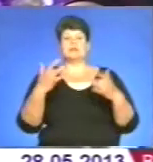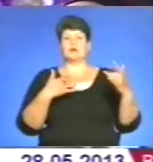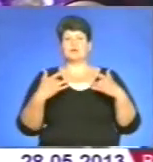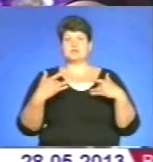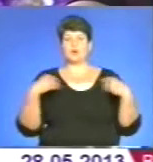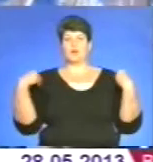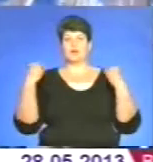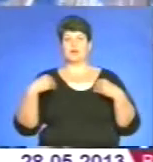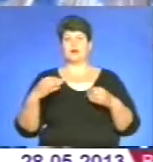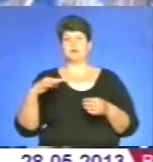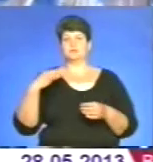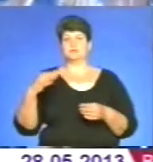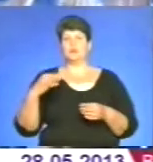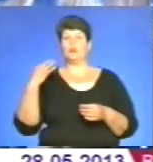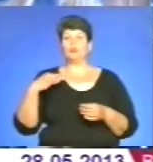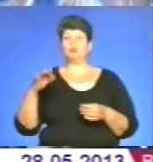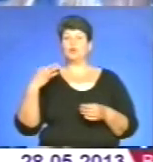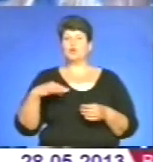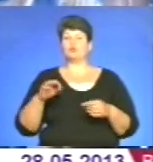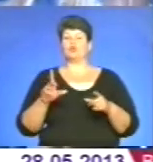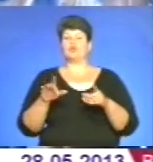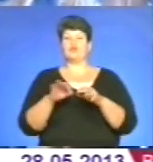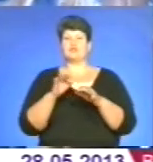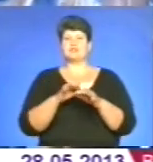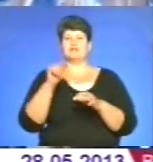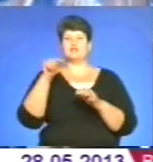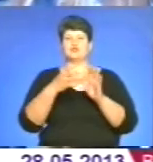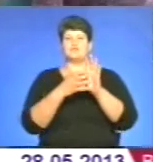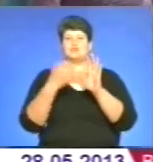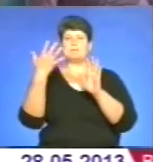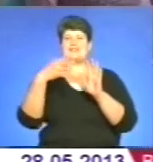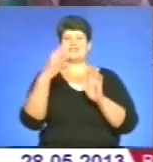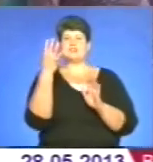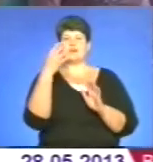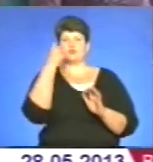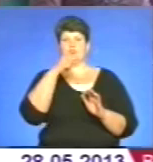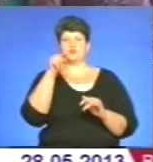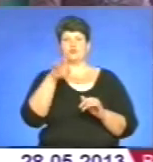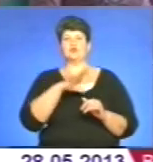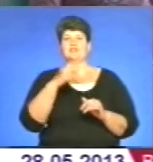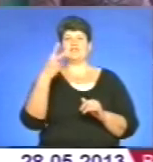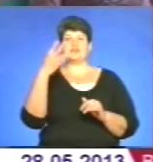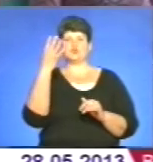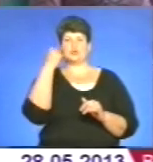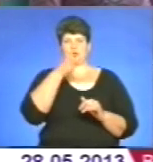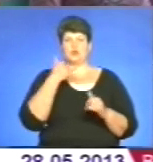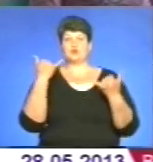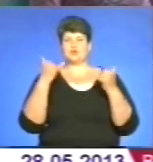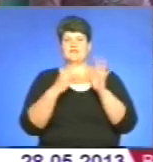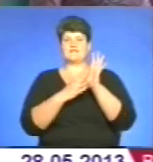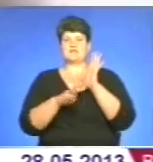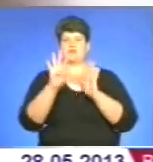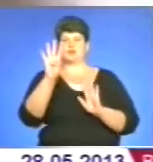одягла блузку, яку вишила у 1954 році. Їй тоді було 24 роки. Нині 84.